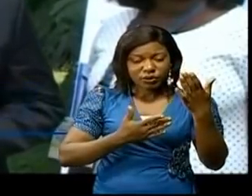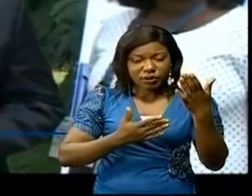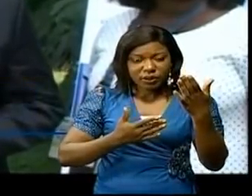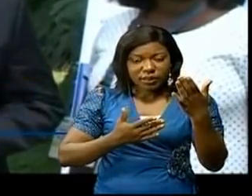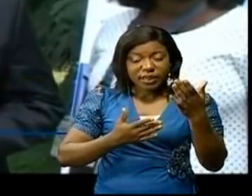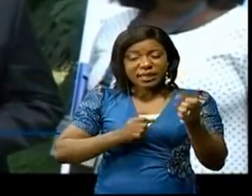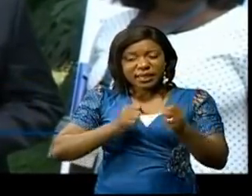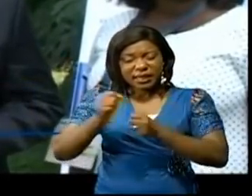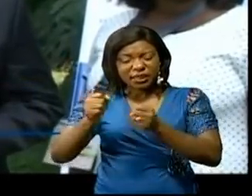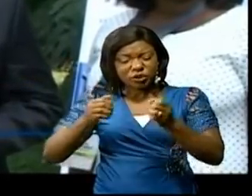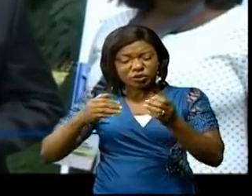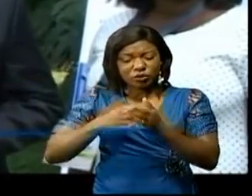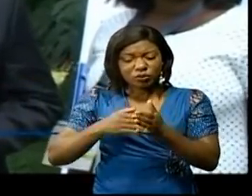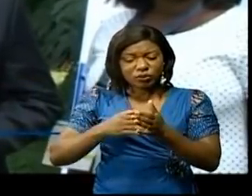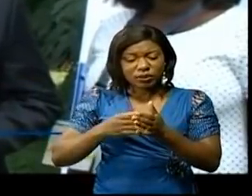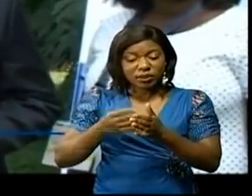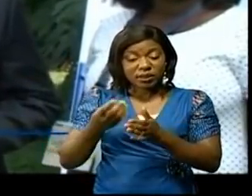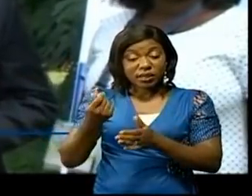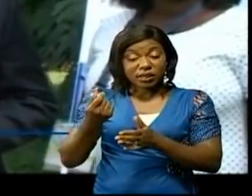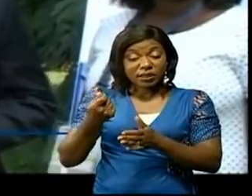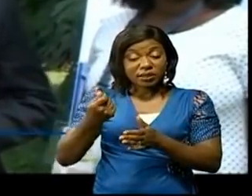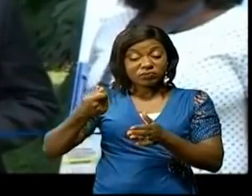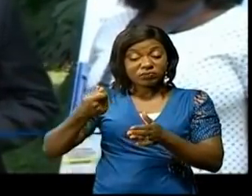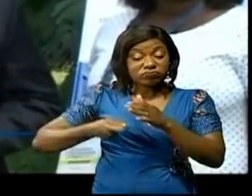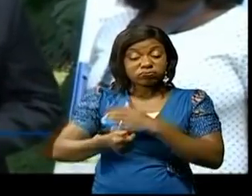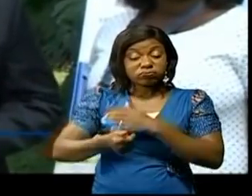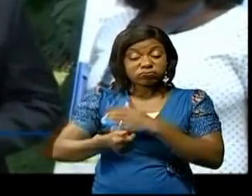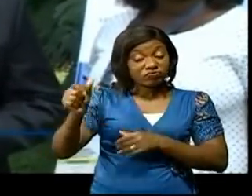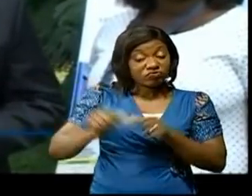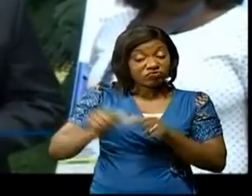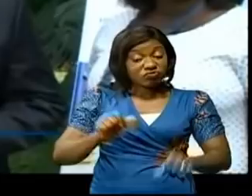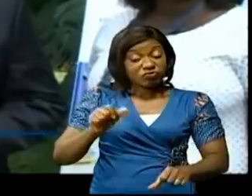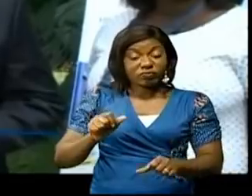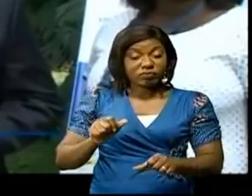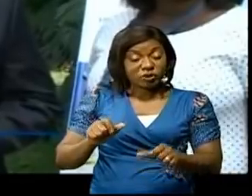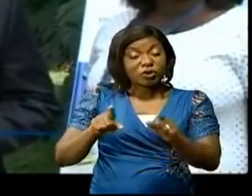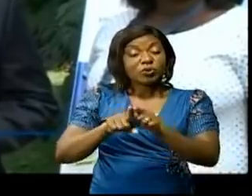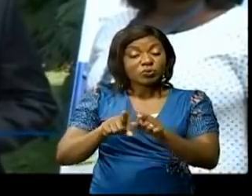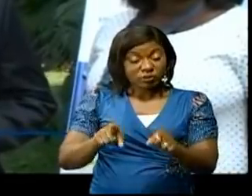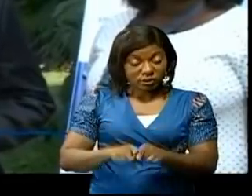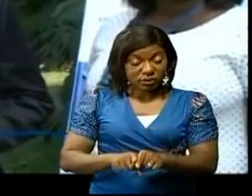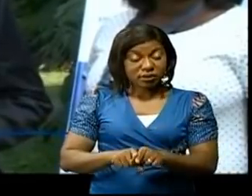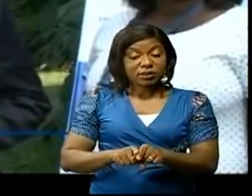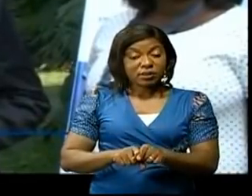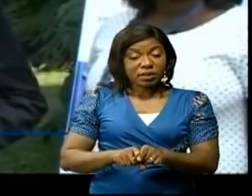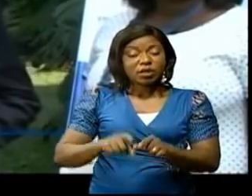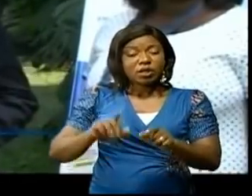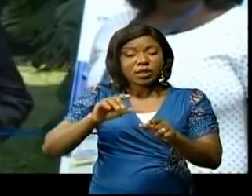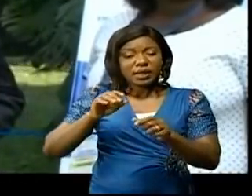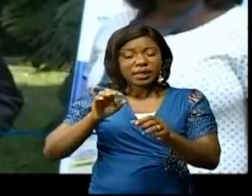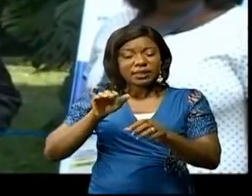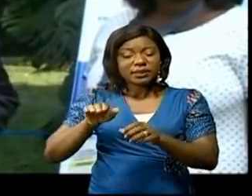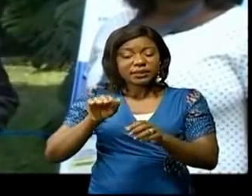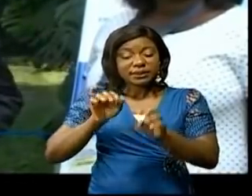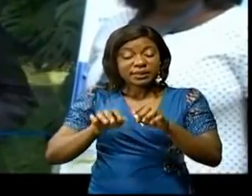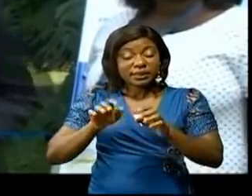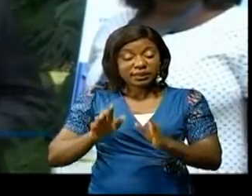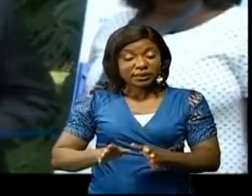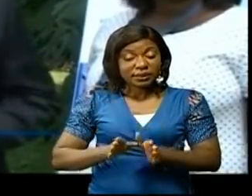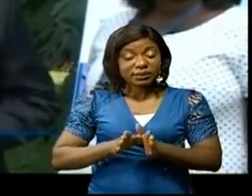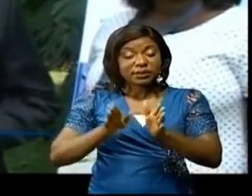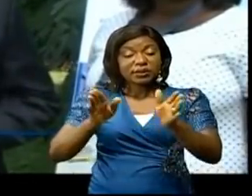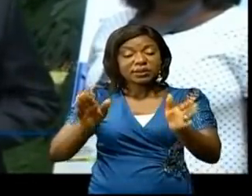le blanchiment des capitaux et le financement du terrorisme, le secrétaire exécutif de la cellule nationale de l'enseignement financier, Cénaref,